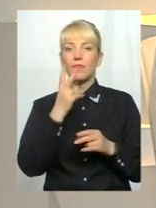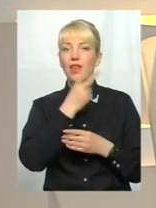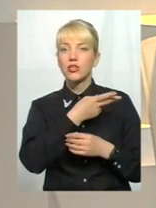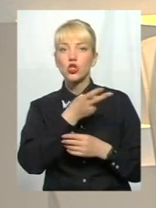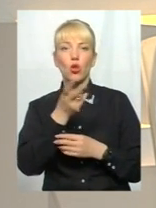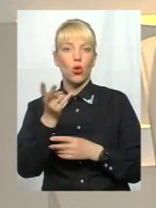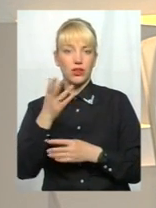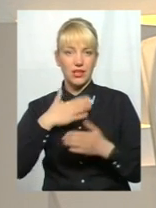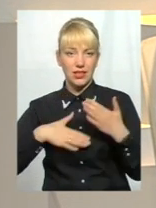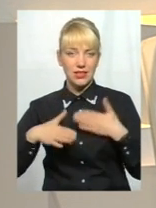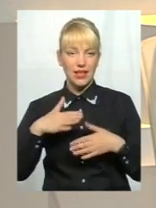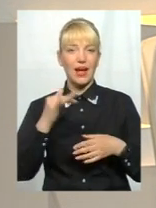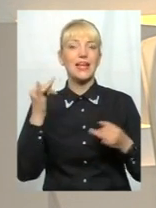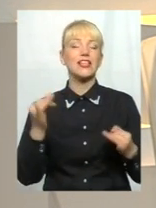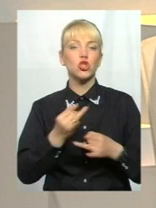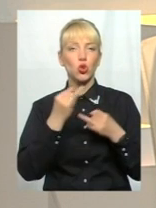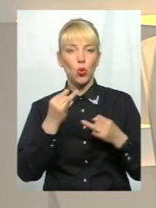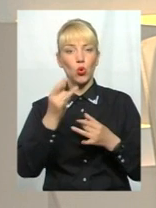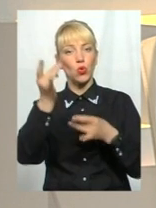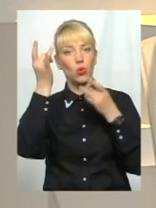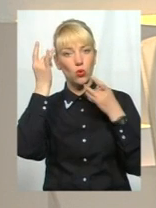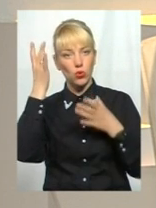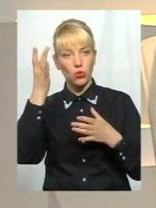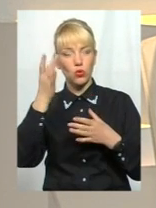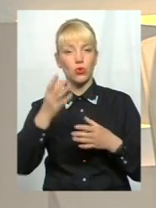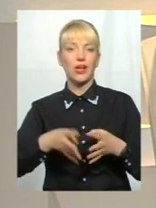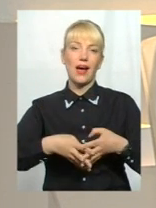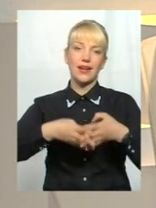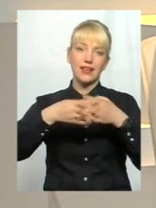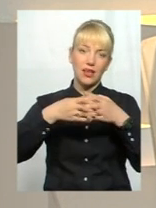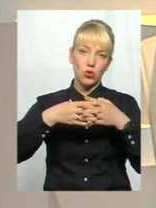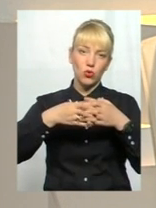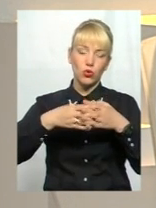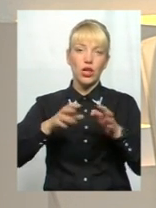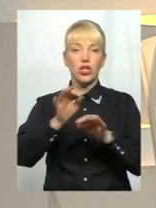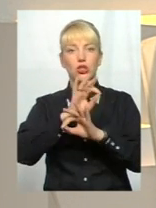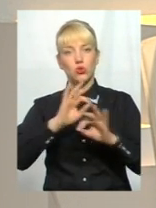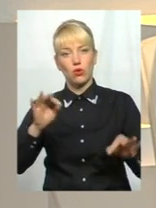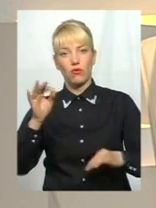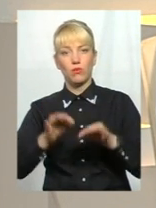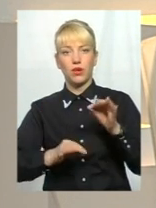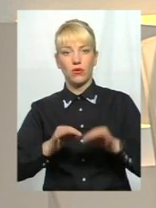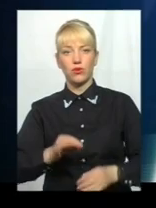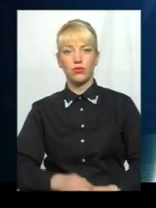і історією, і культурою, і архітектурою, і чудовою природою.